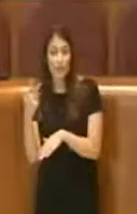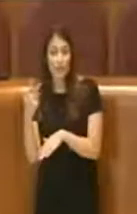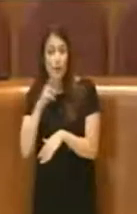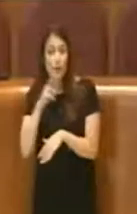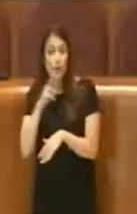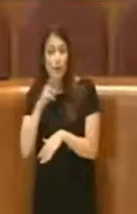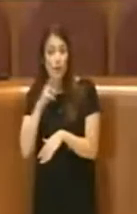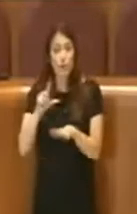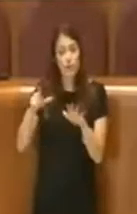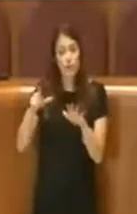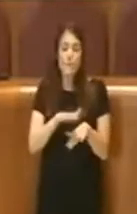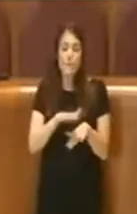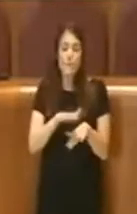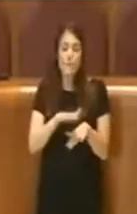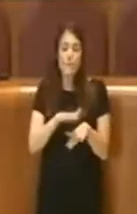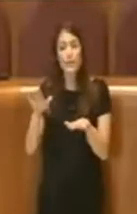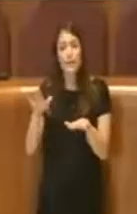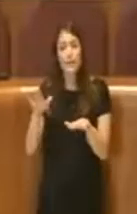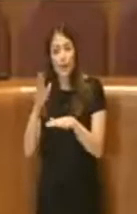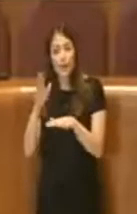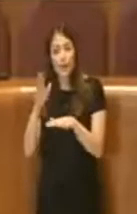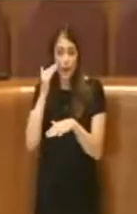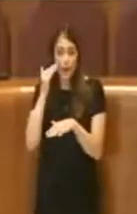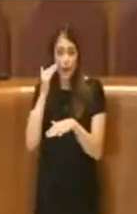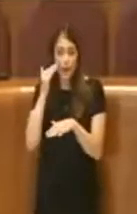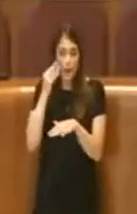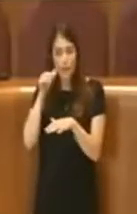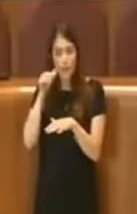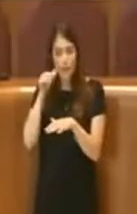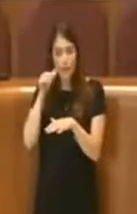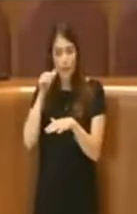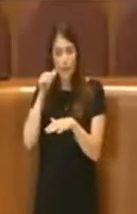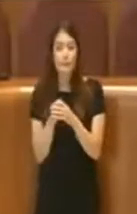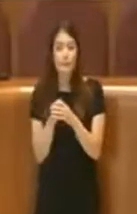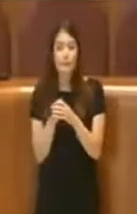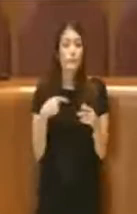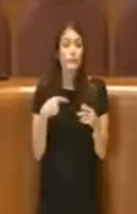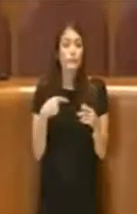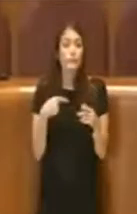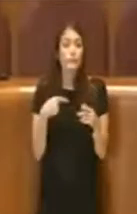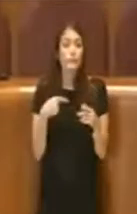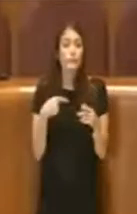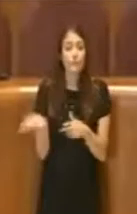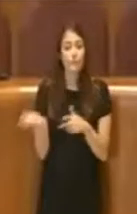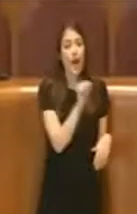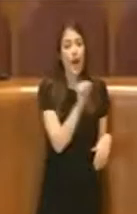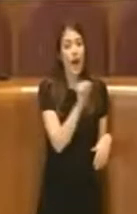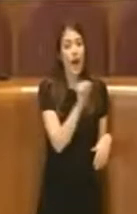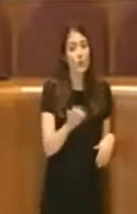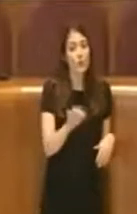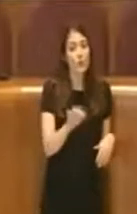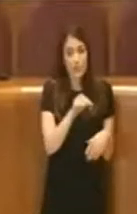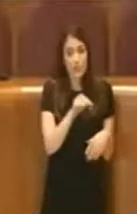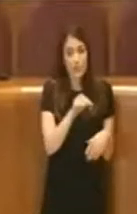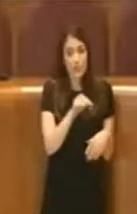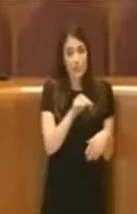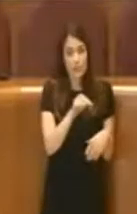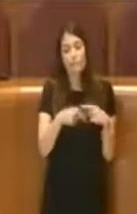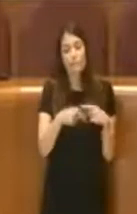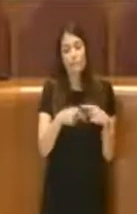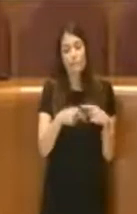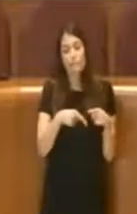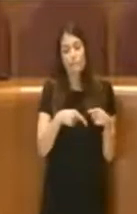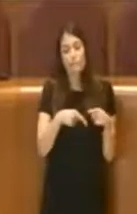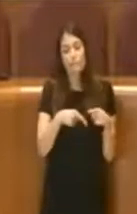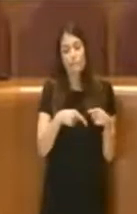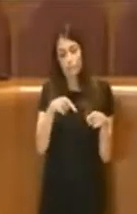207 tra bambini e bambine, deportati ad Auschwitz e altri campi di sterminio. Il numero enorme di